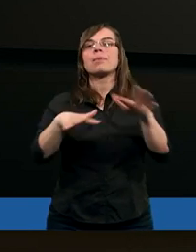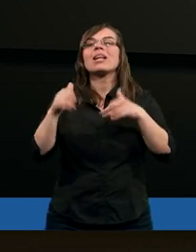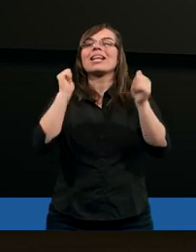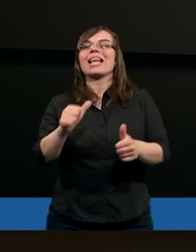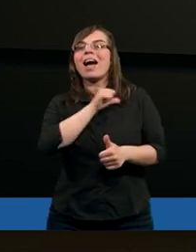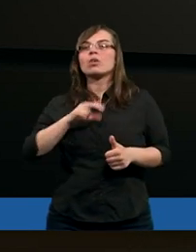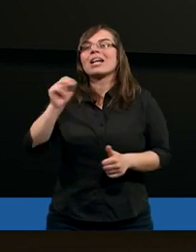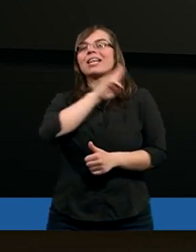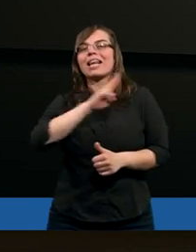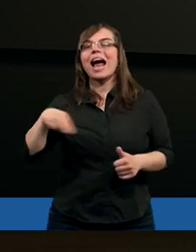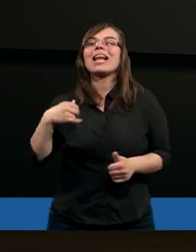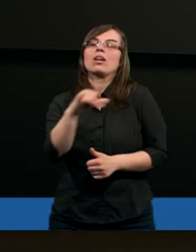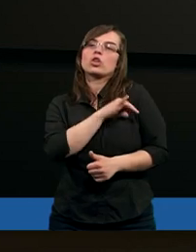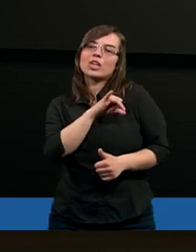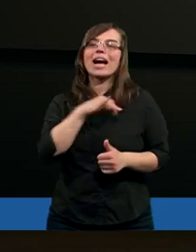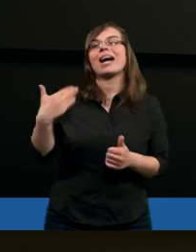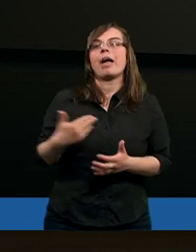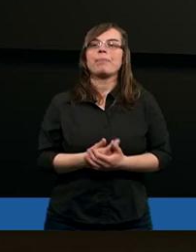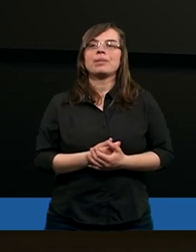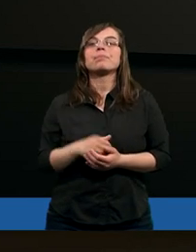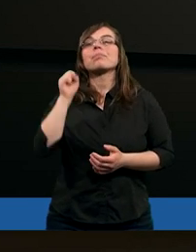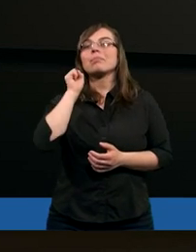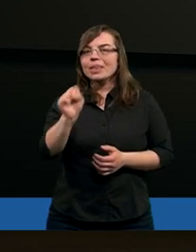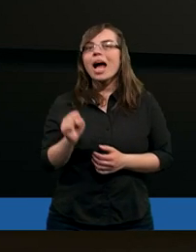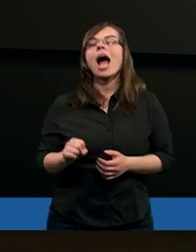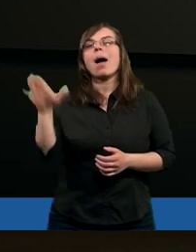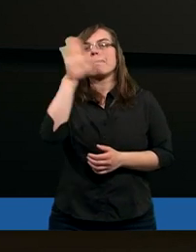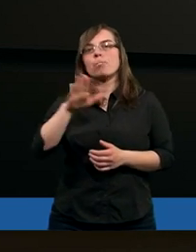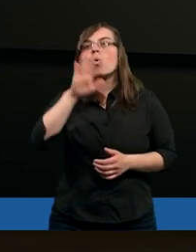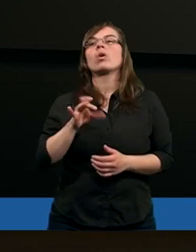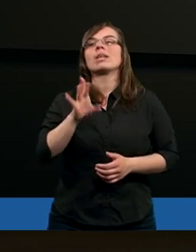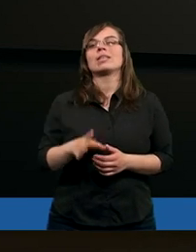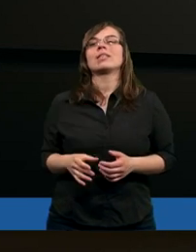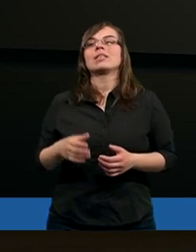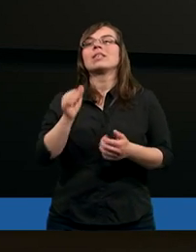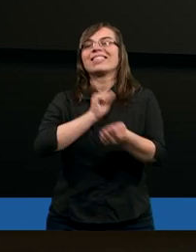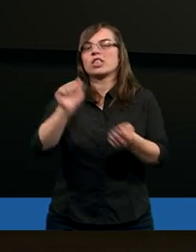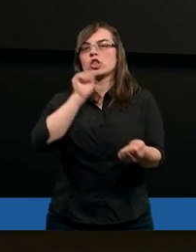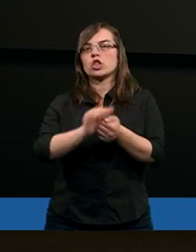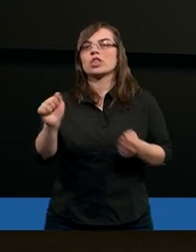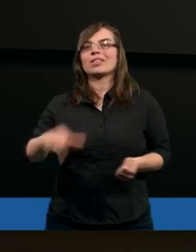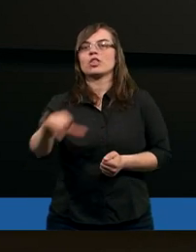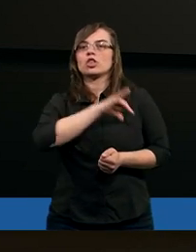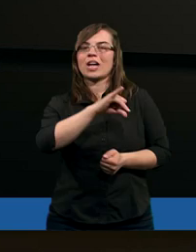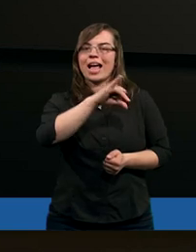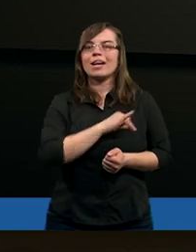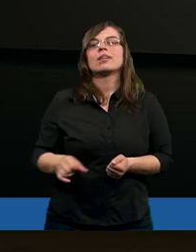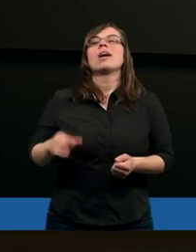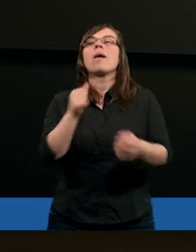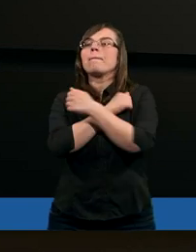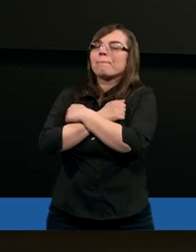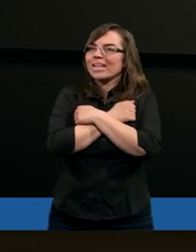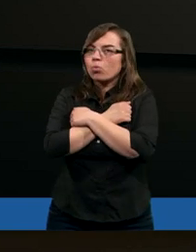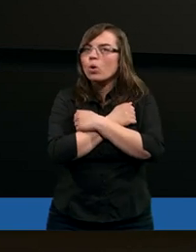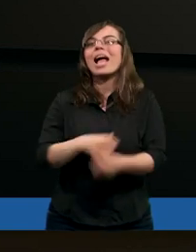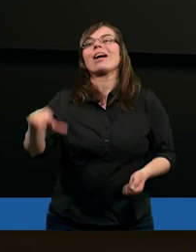miejscu, stał się za nas grzechem. A Bóg niszczy grzech, natomiast